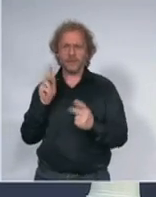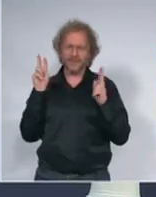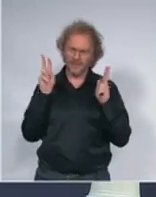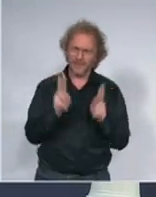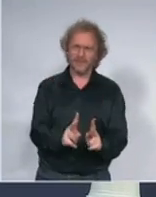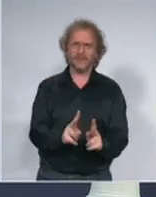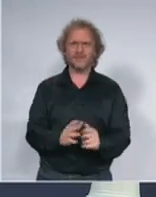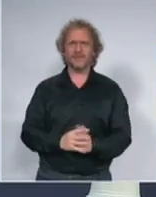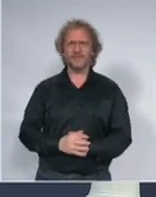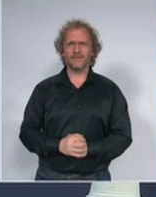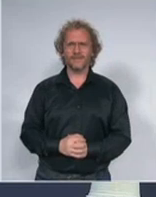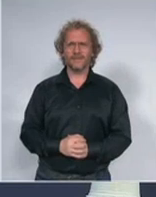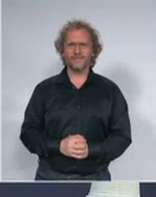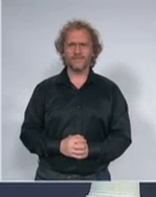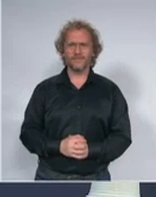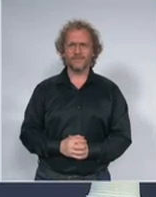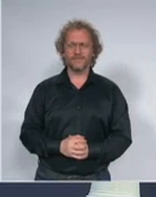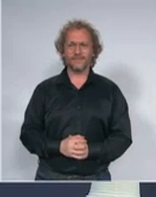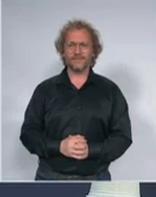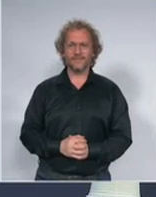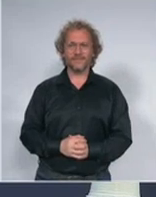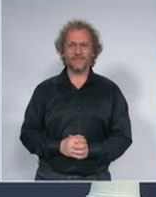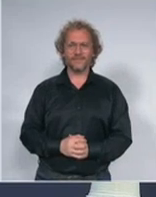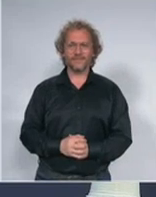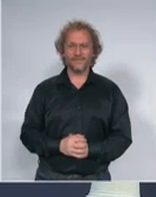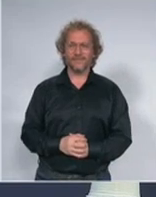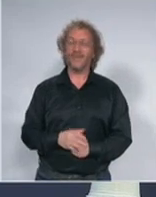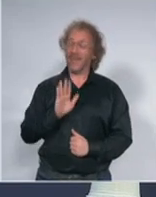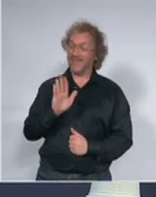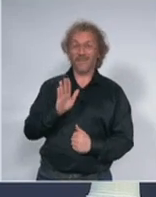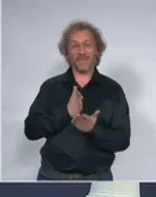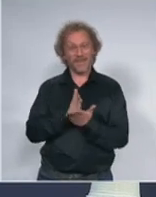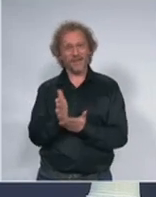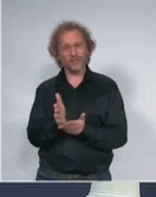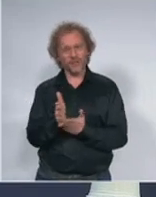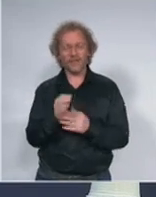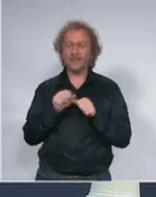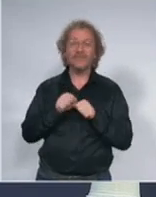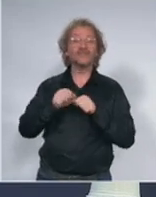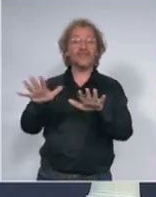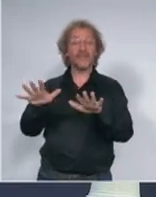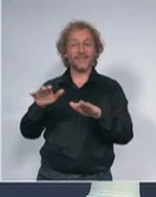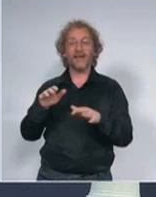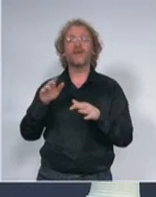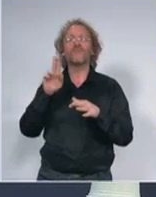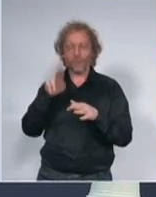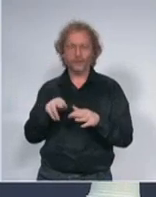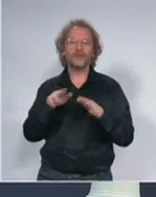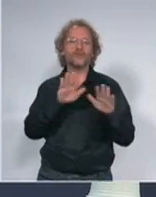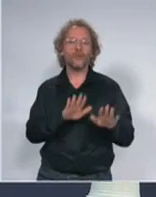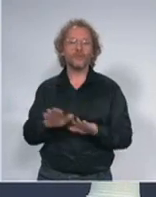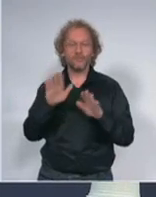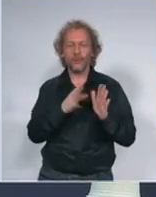način da usporimo širenje ove zarazne bolesti i danas kada pogledam iz svog